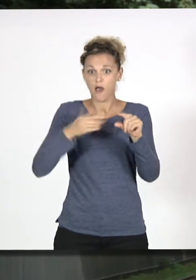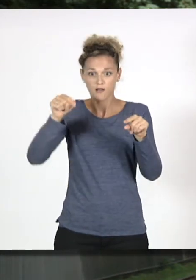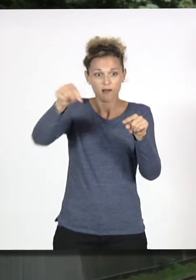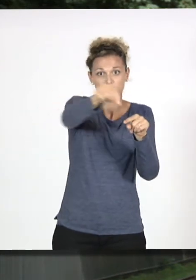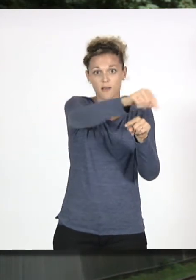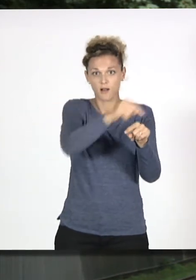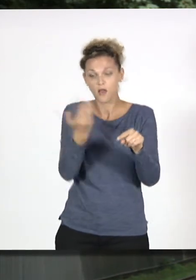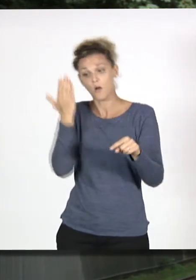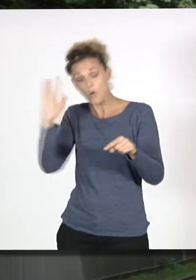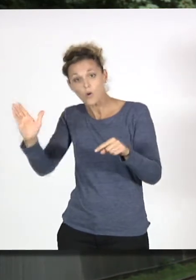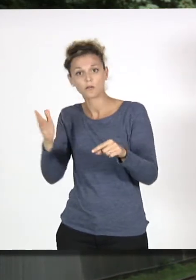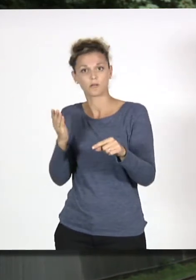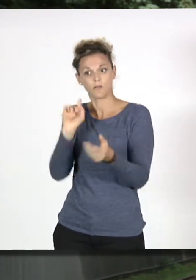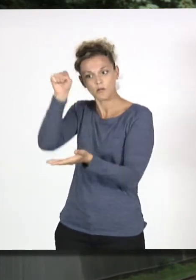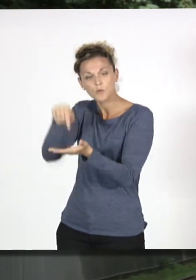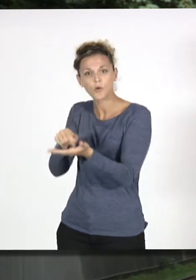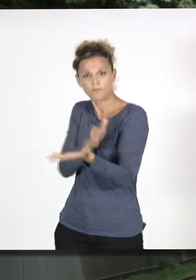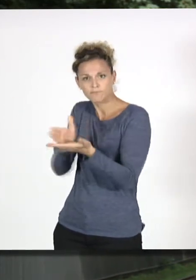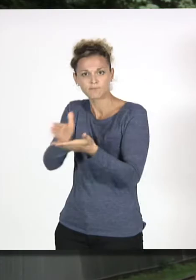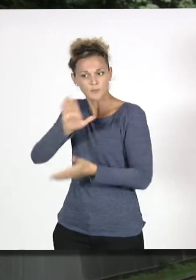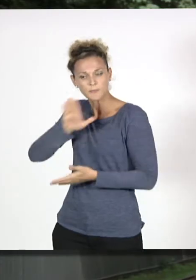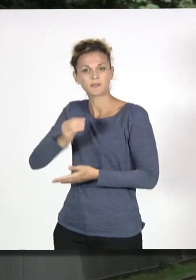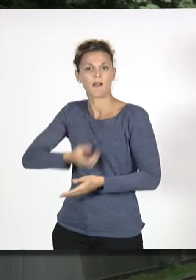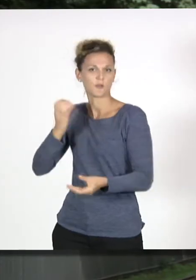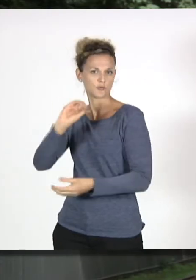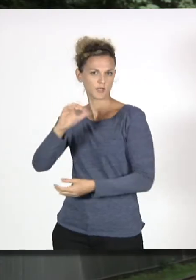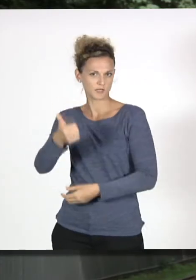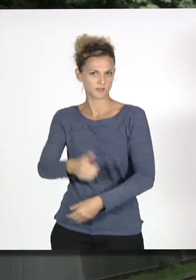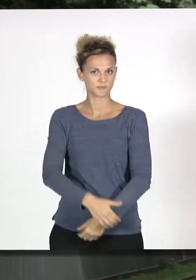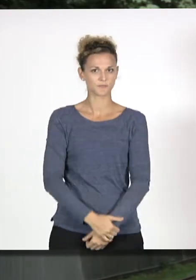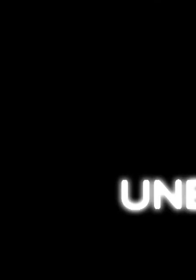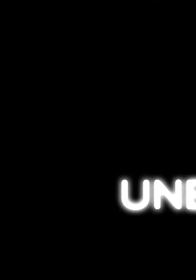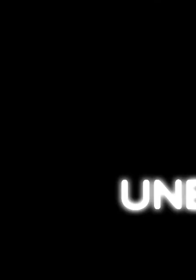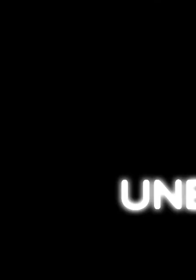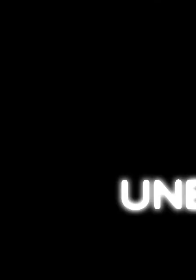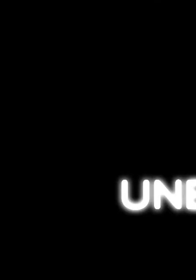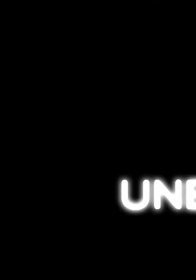public. À un autre endroit, on sera beaucoup autour de l'art numérique.